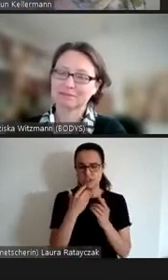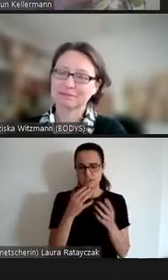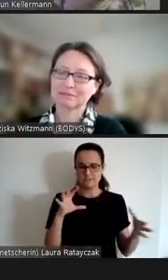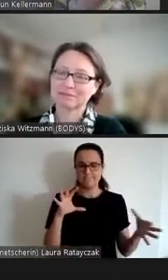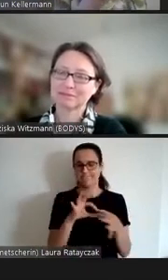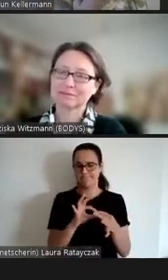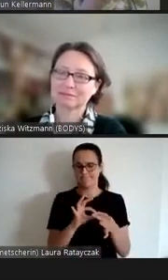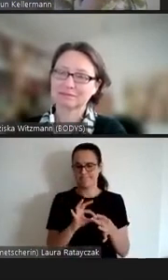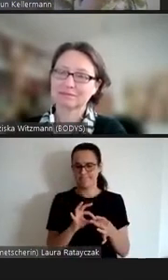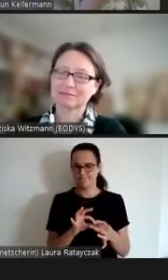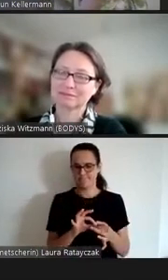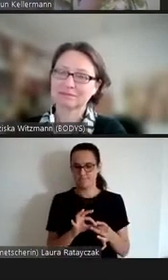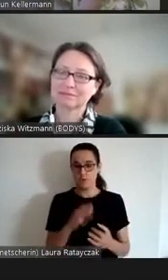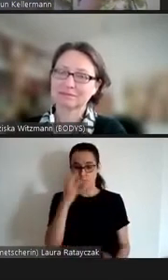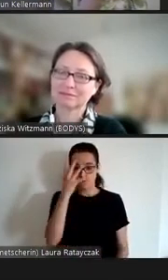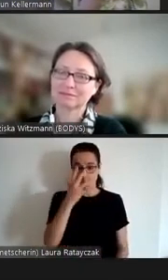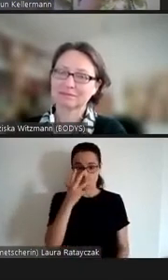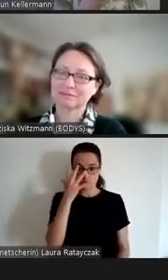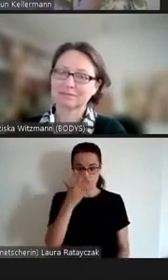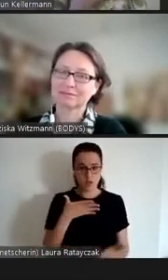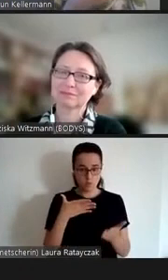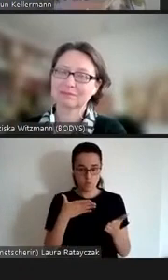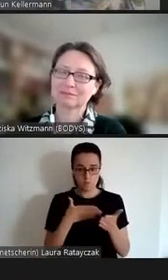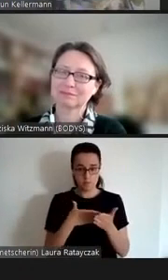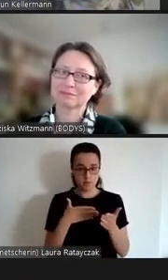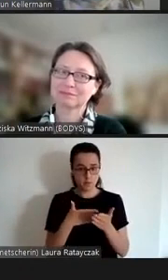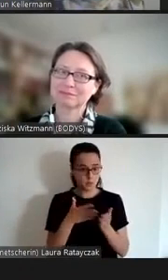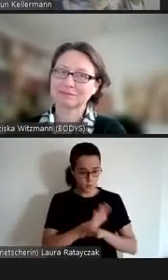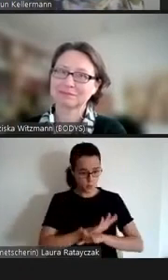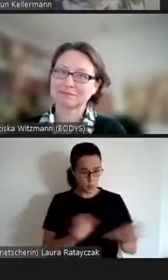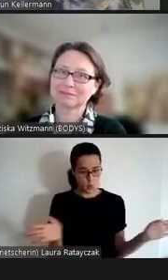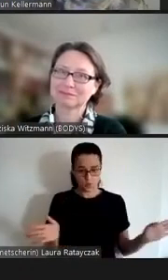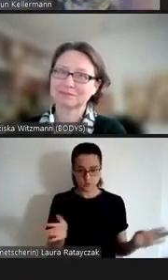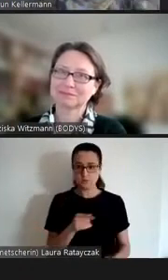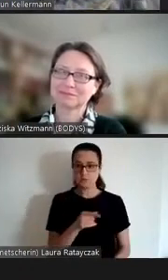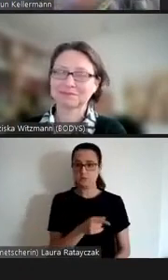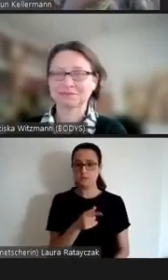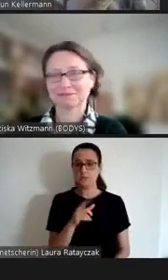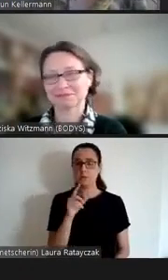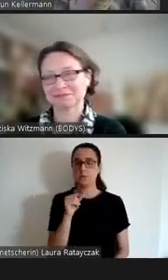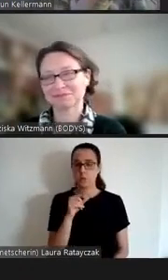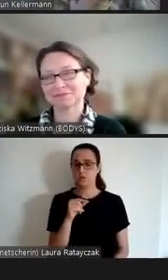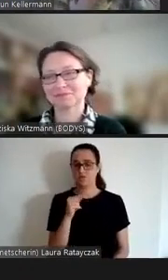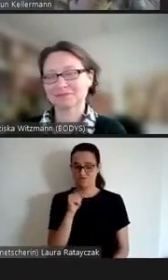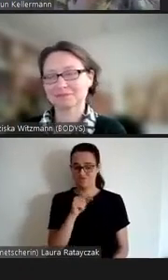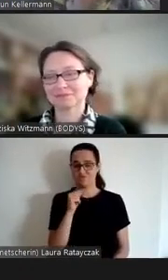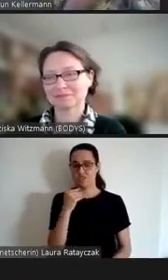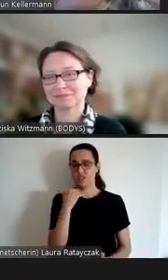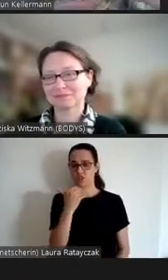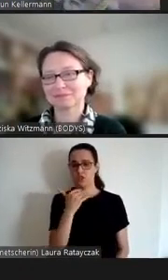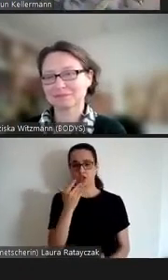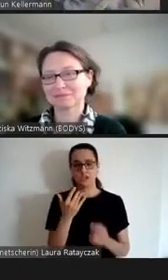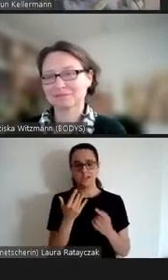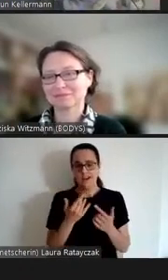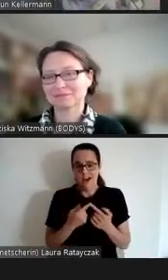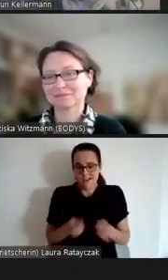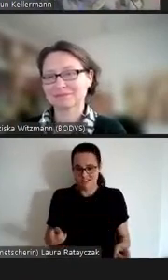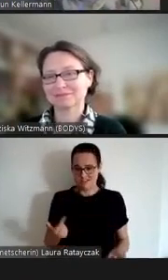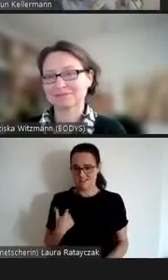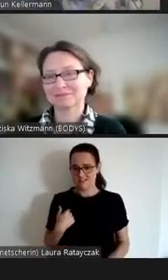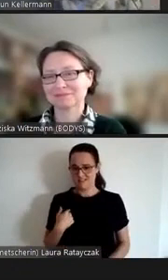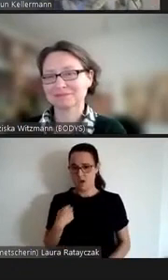wenn die Behinderung nicht in der Geschichte wäre wäre es eine andere Geschichte